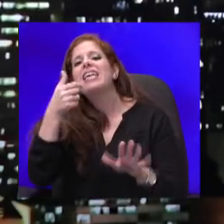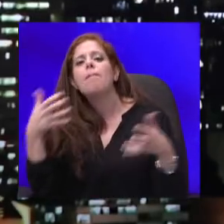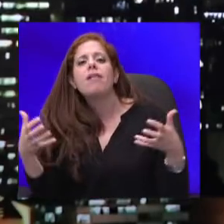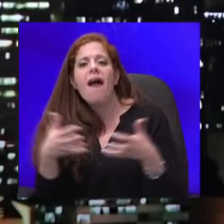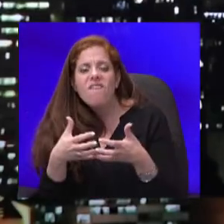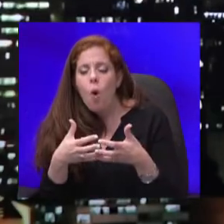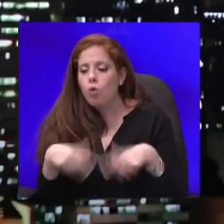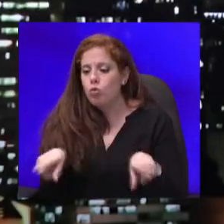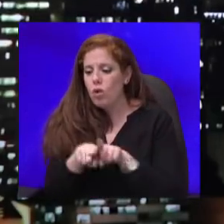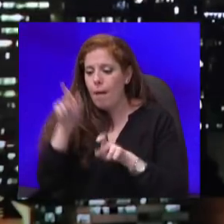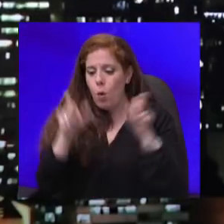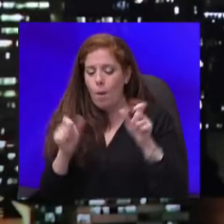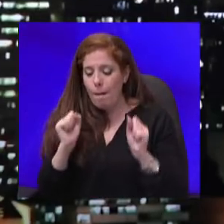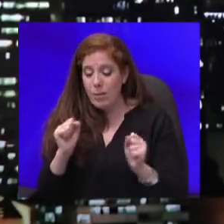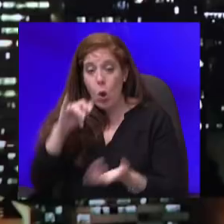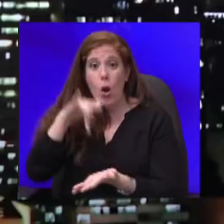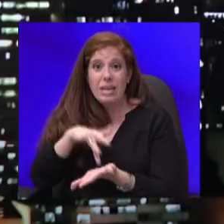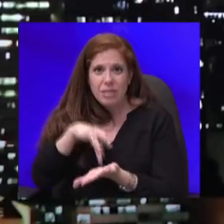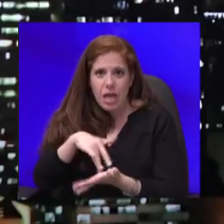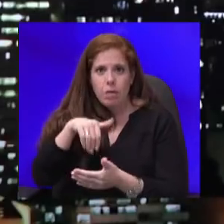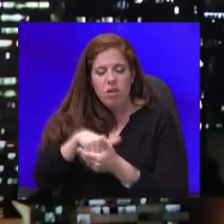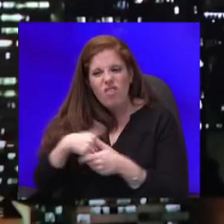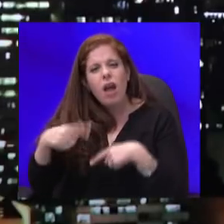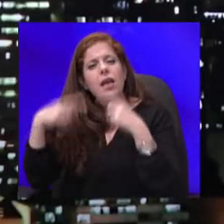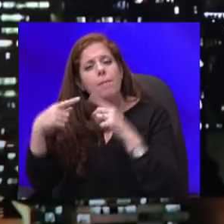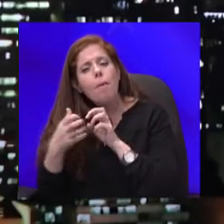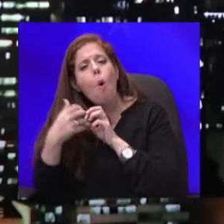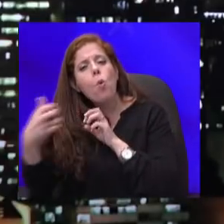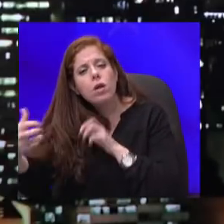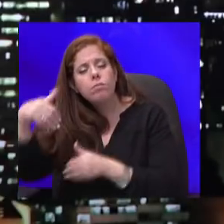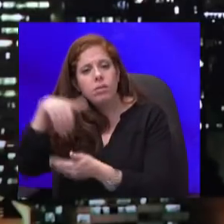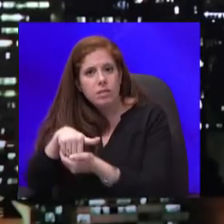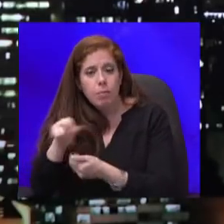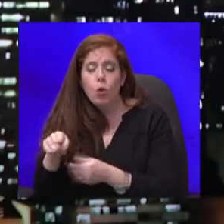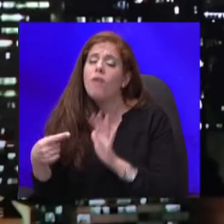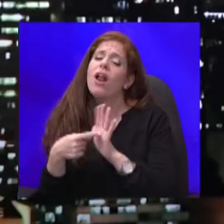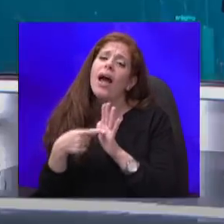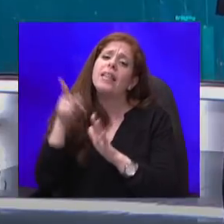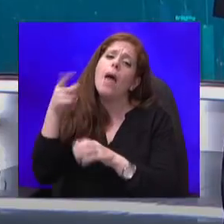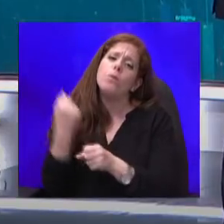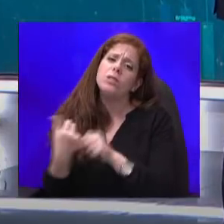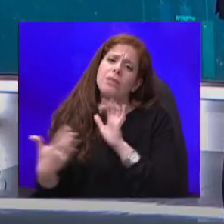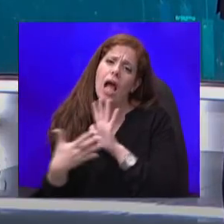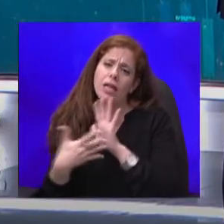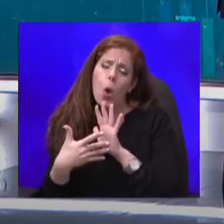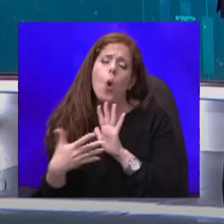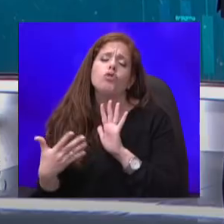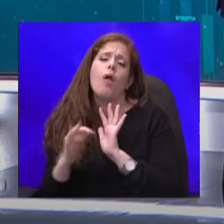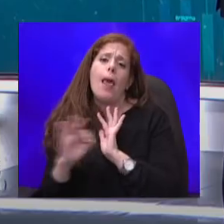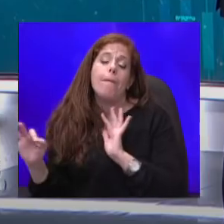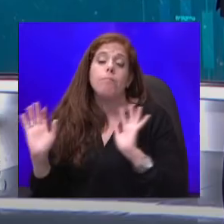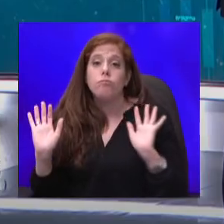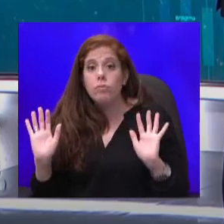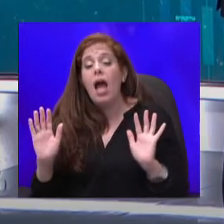נמצאים בתוכם, כבר ימים ארוכים, ולכן הם עושים את החקירות שלהם, הם עושים את הבדיקות שלהם. המתקפה הזאת היא לא